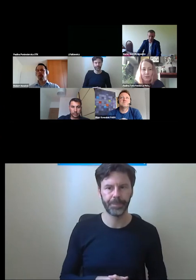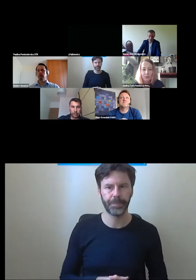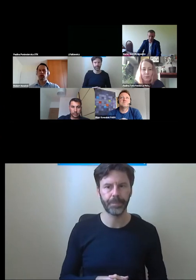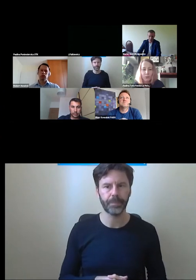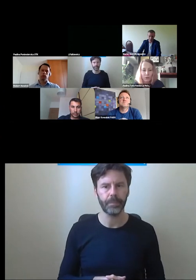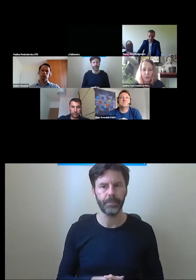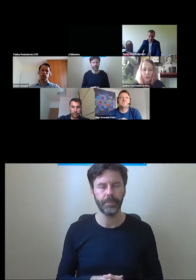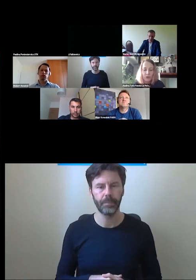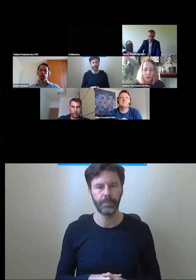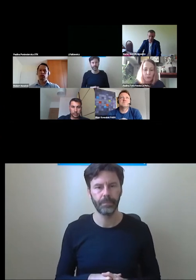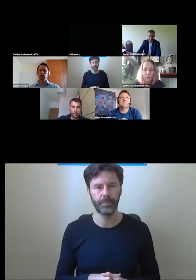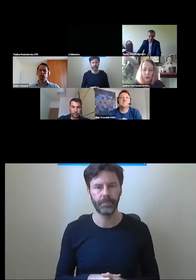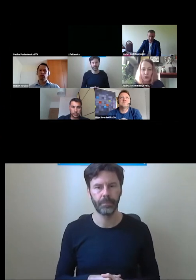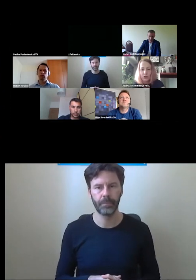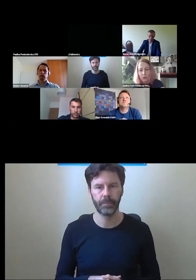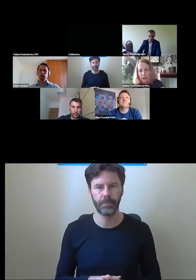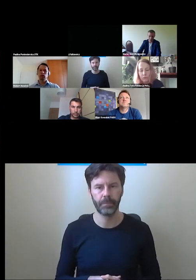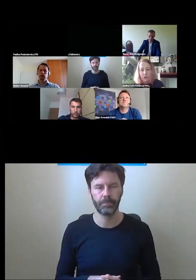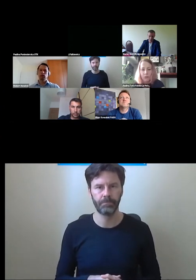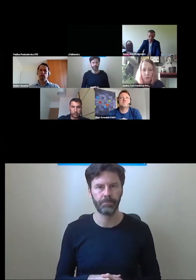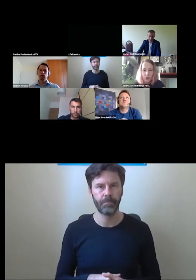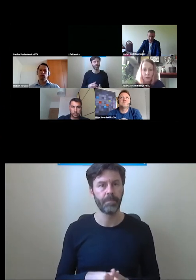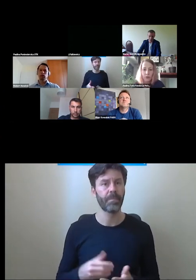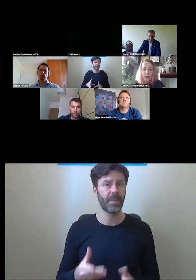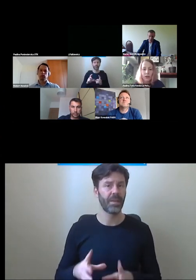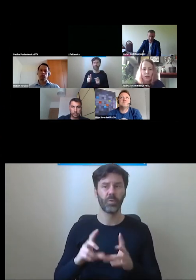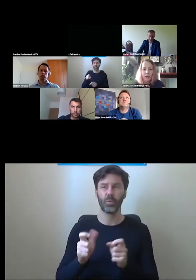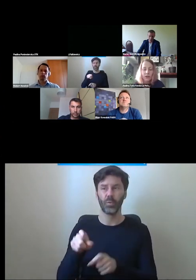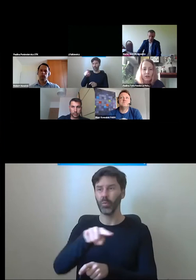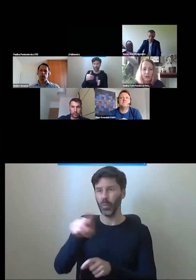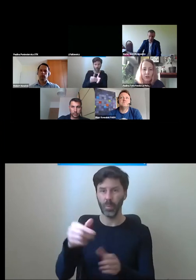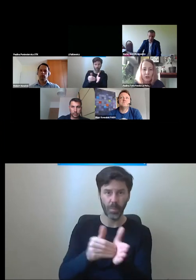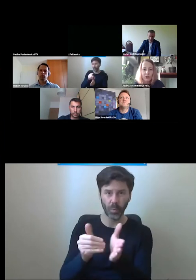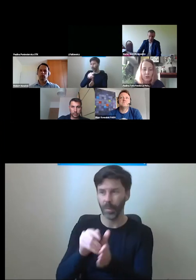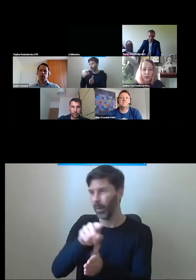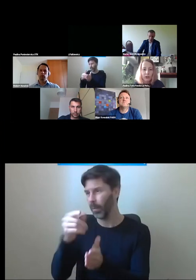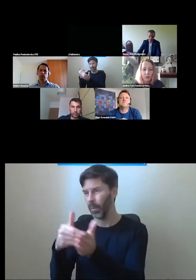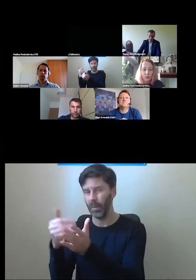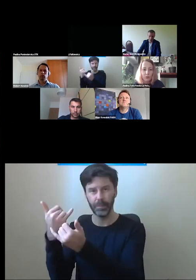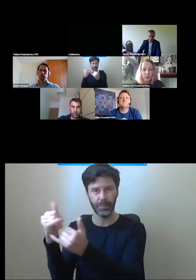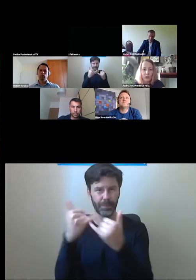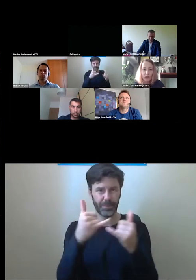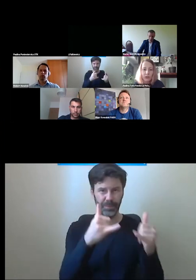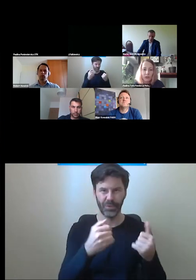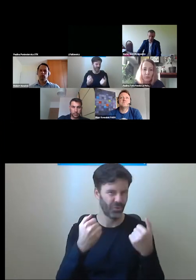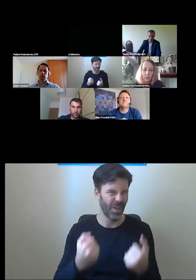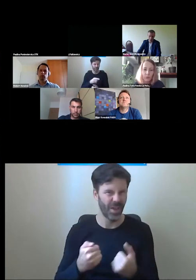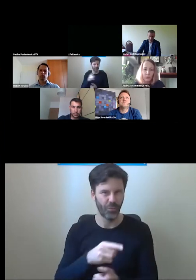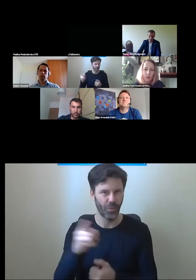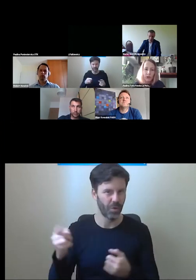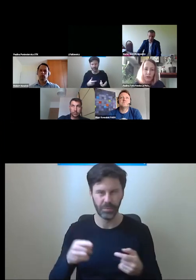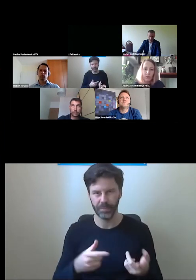tak sensownie pogodzić wszystkie oczekiwania, wszystkie potrzeby i jakieś takie szersze myślenie o tych użytkownikach, nie